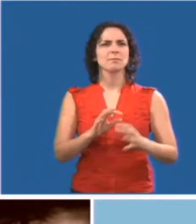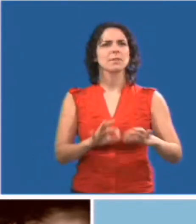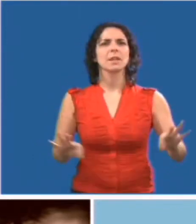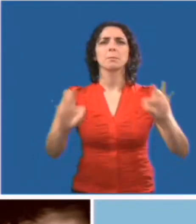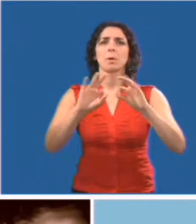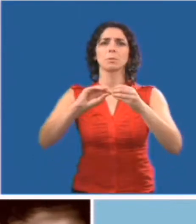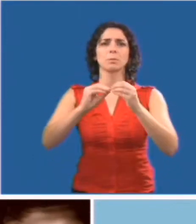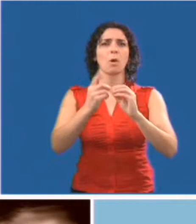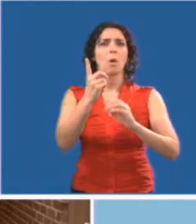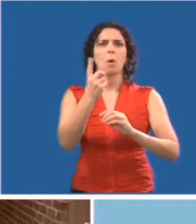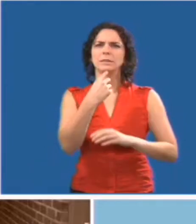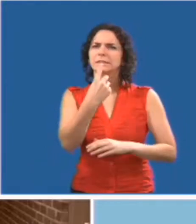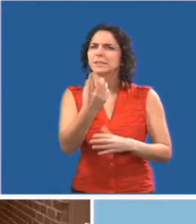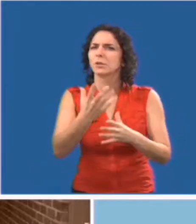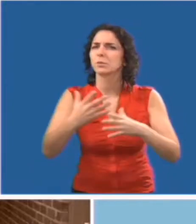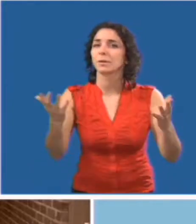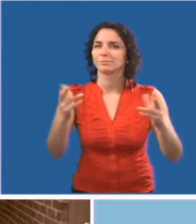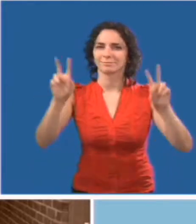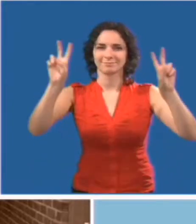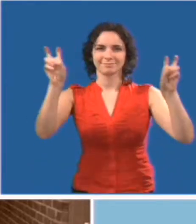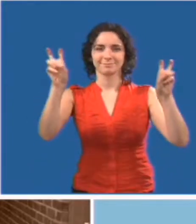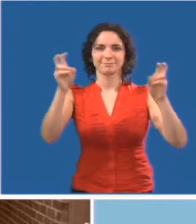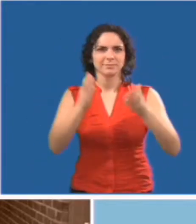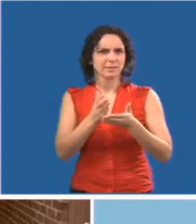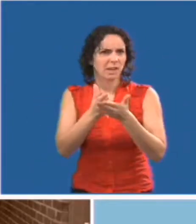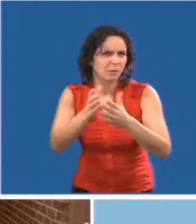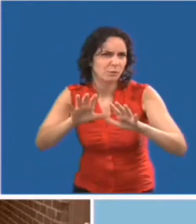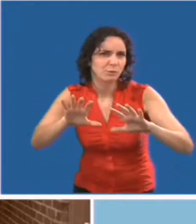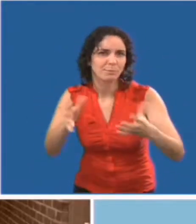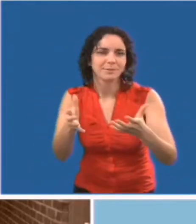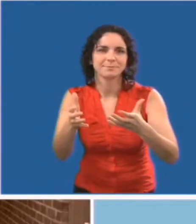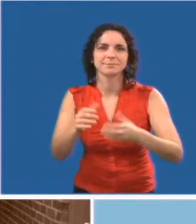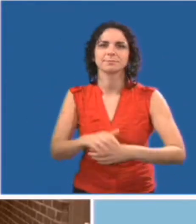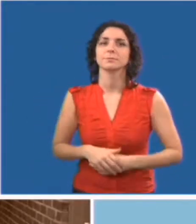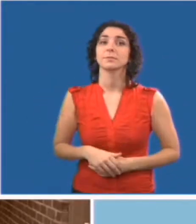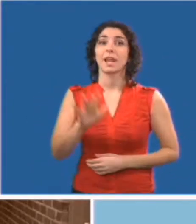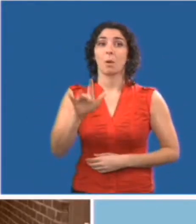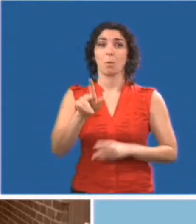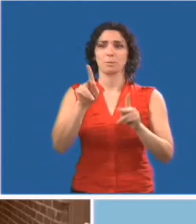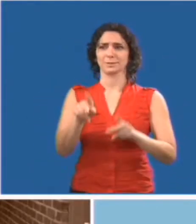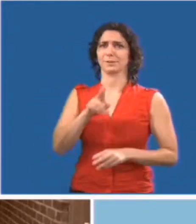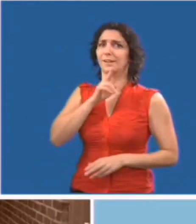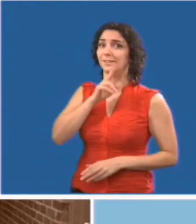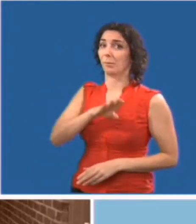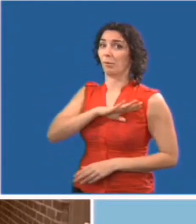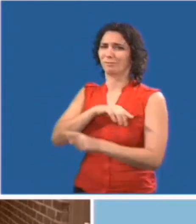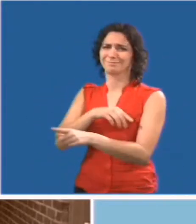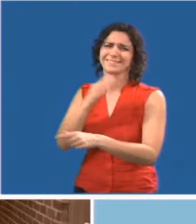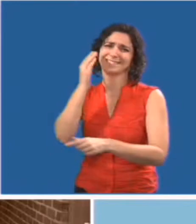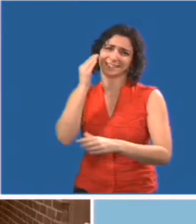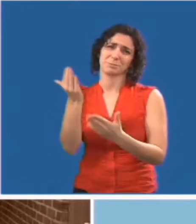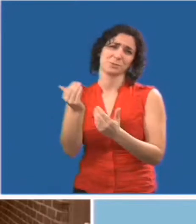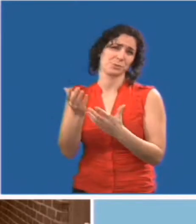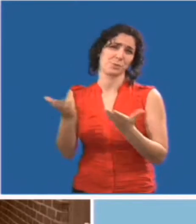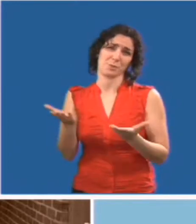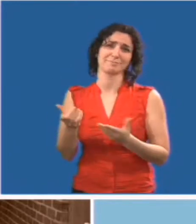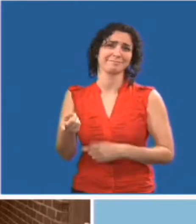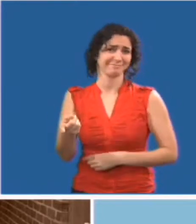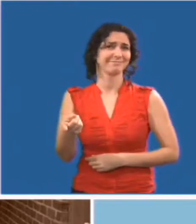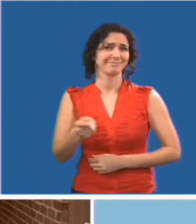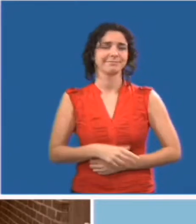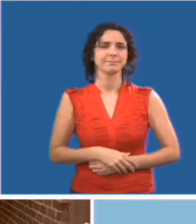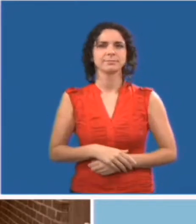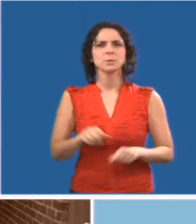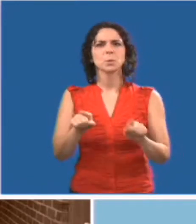La phrase la plus importante est le titre « Comment puis-je vous aider? » La personne handicapée connaît les